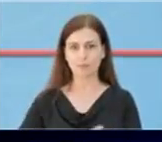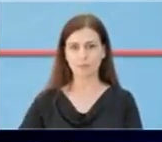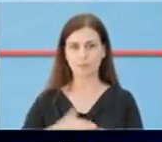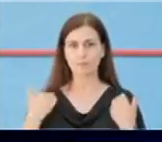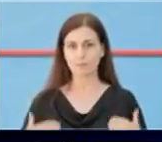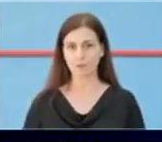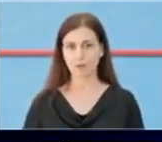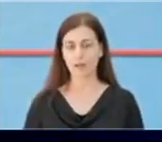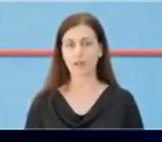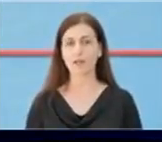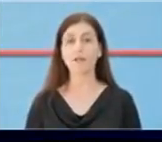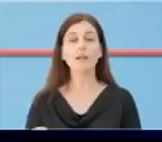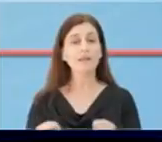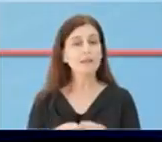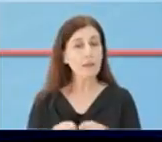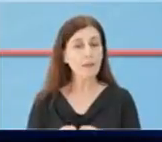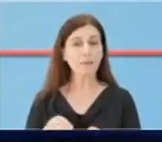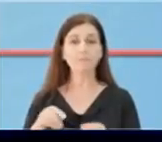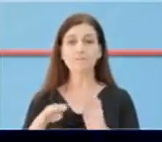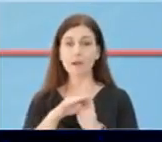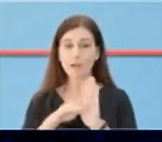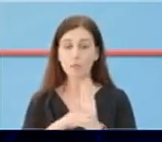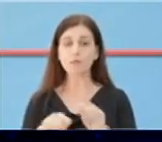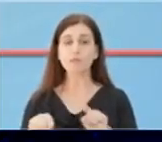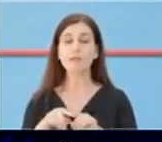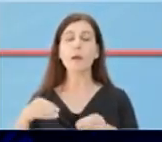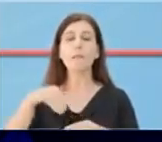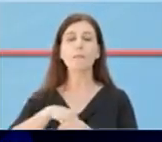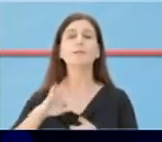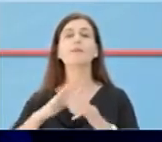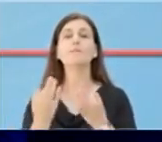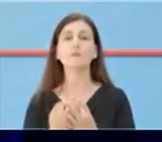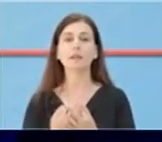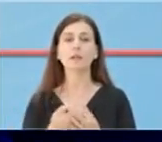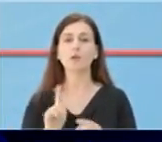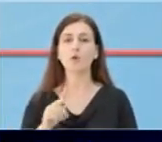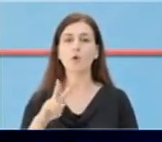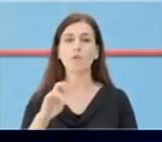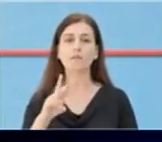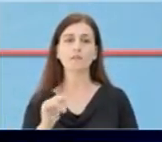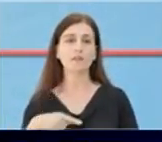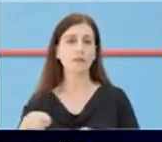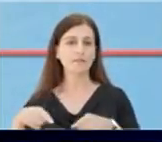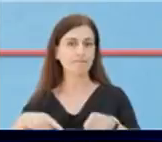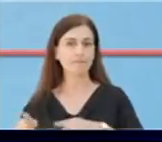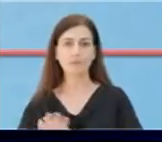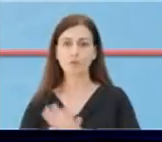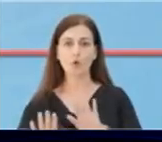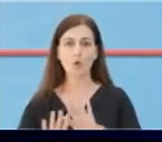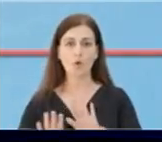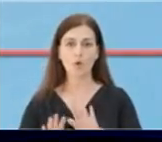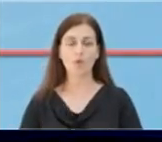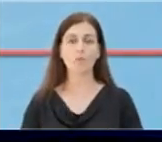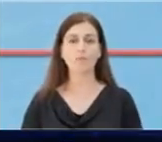Këto masa duhet të respektojnë dhe brëndaretheve familjare duke mos kryer levizje tërk njëri tëjtri duke i maksimalisht duke i